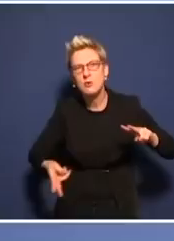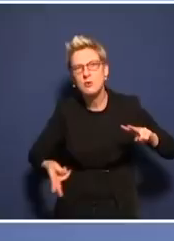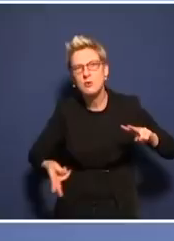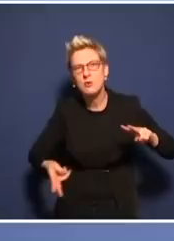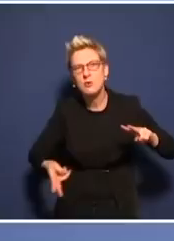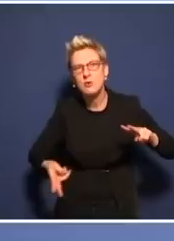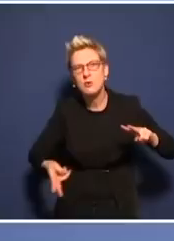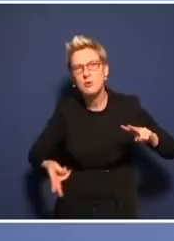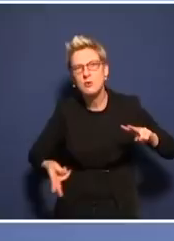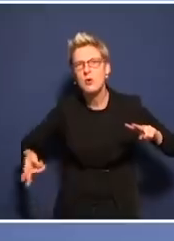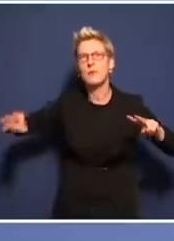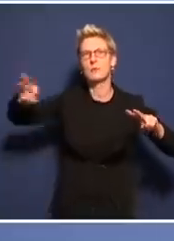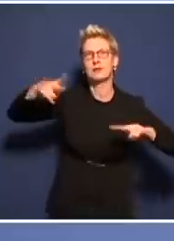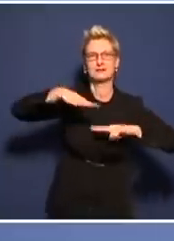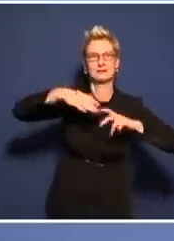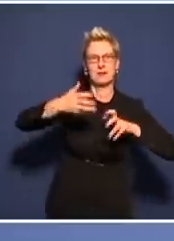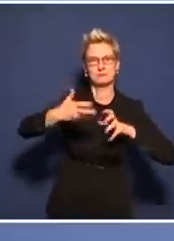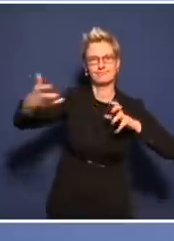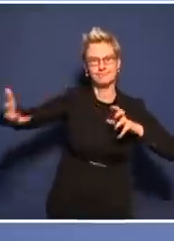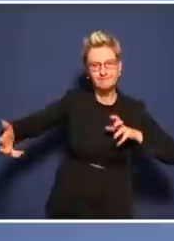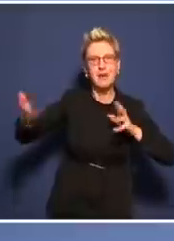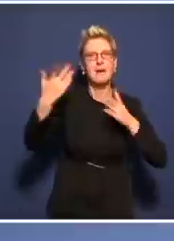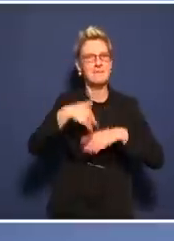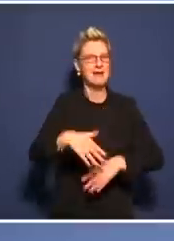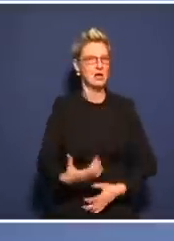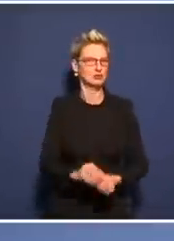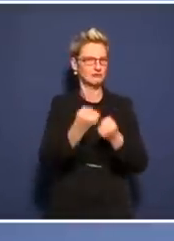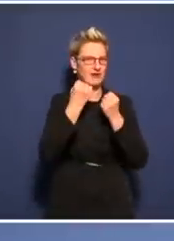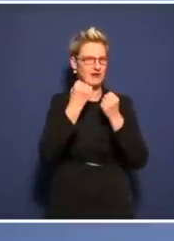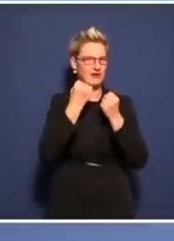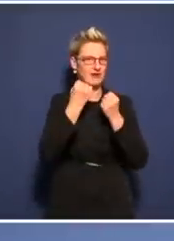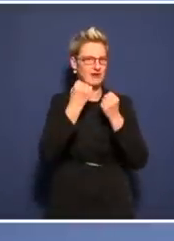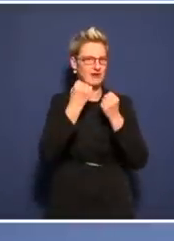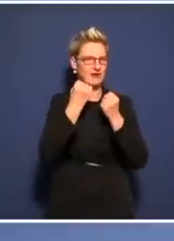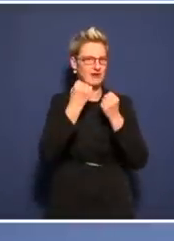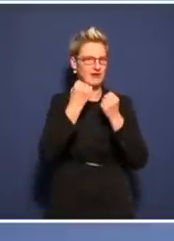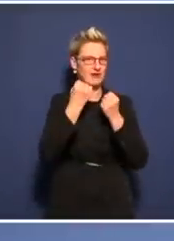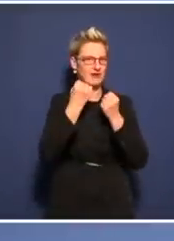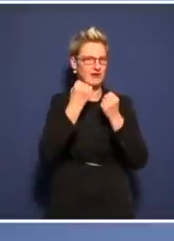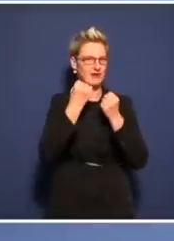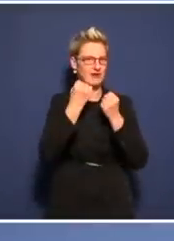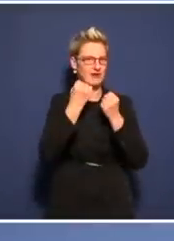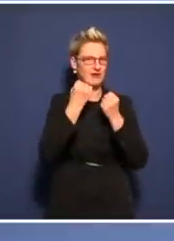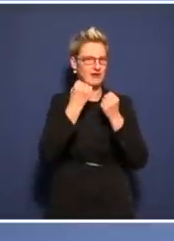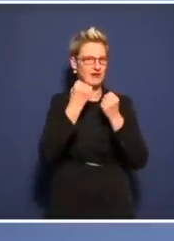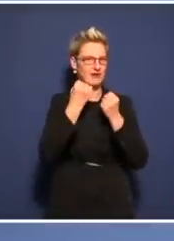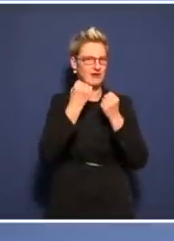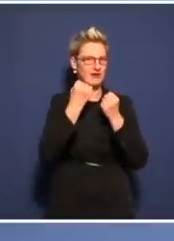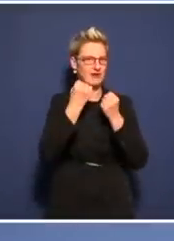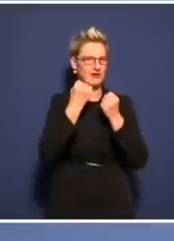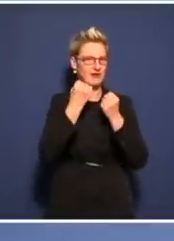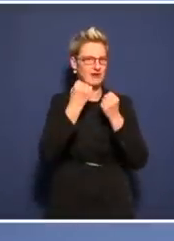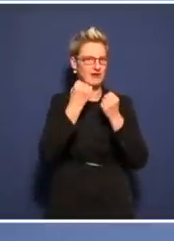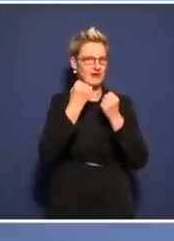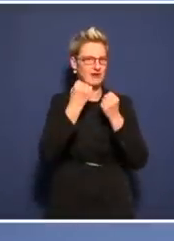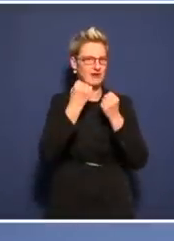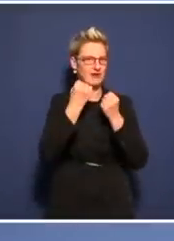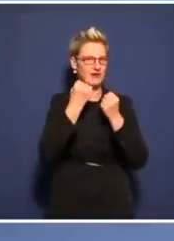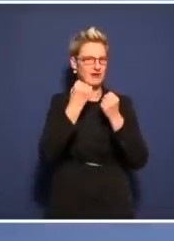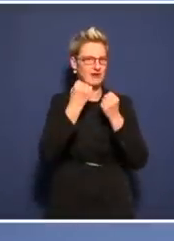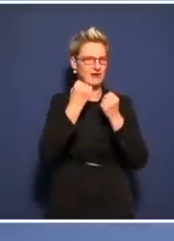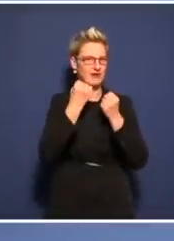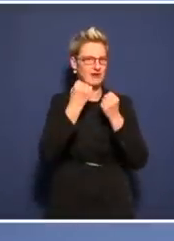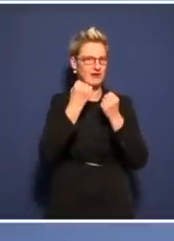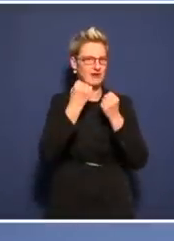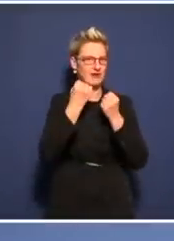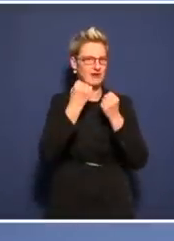so erfolgreich ist. Und weniger Long-Covid-Fälle. Und das ist jetzt der absolute Hammer der Hütchenspielerei, weil später auf dieser